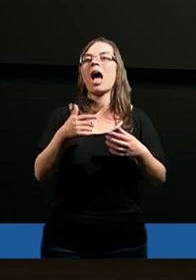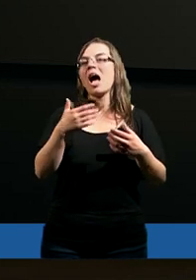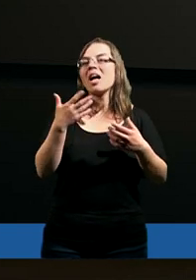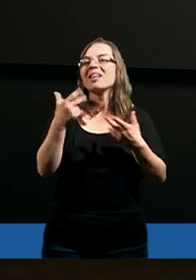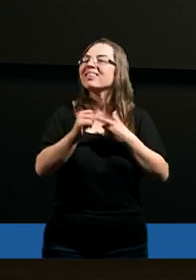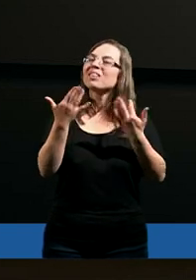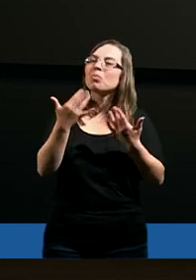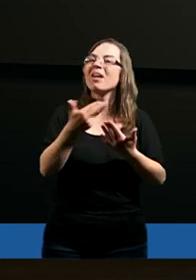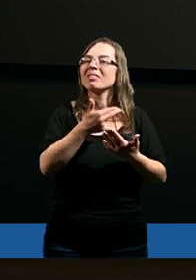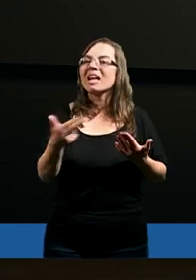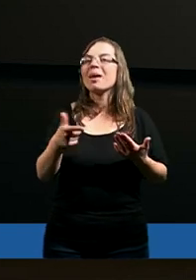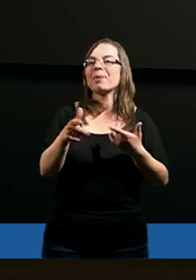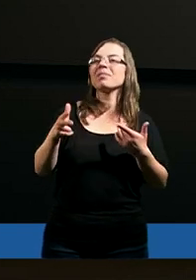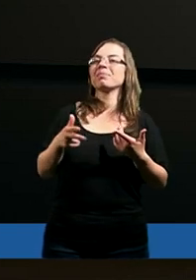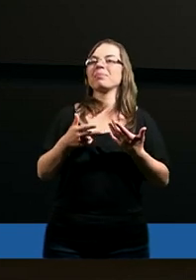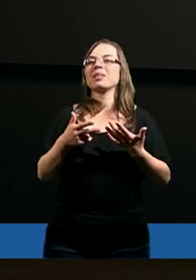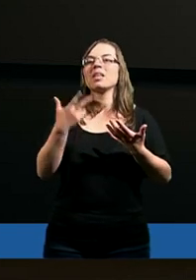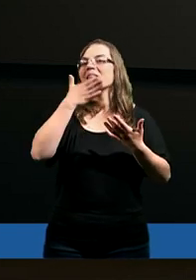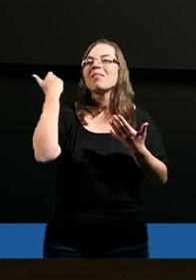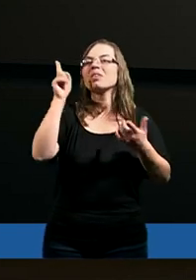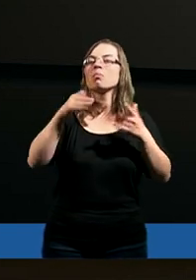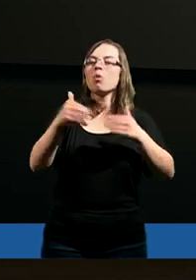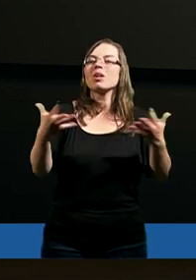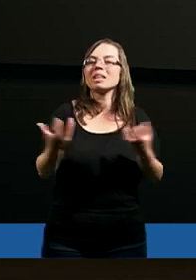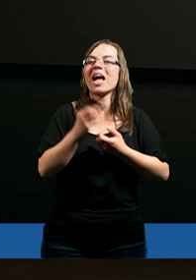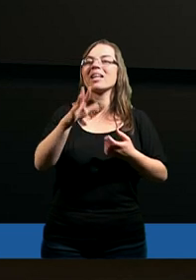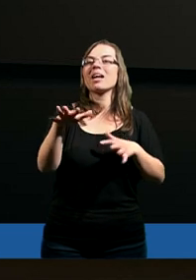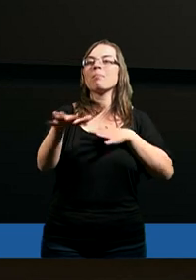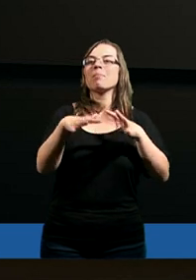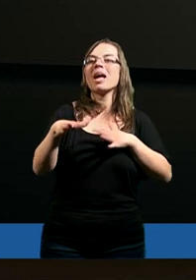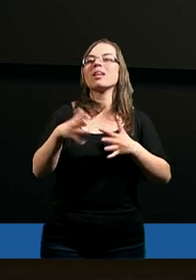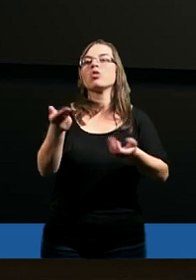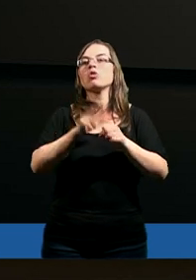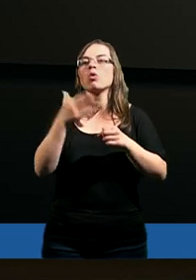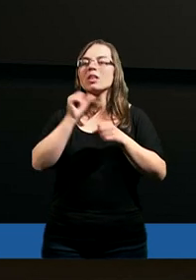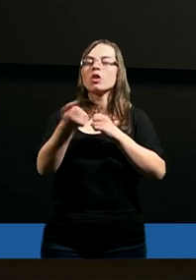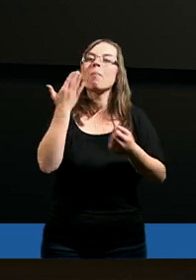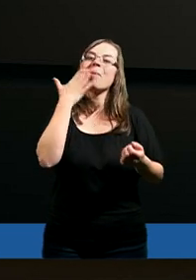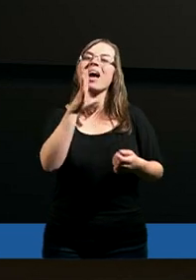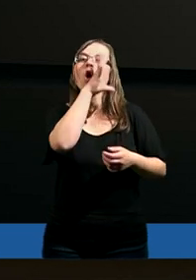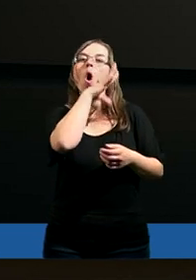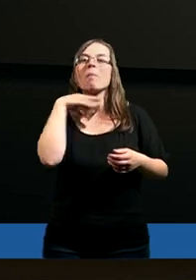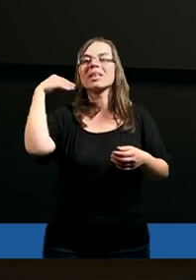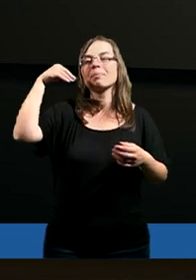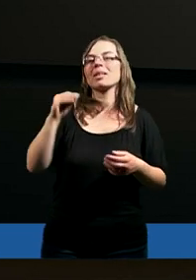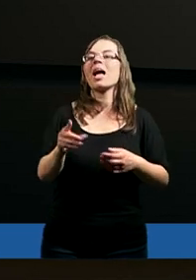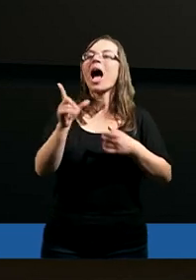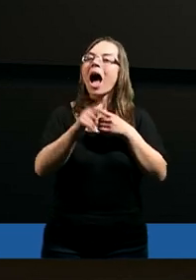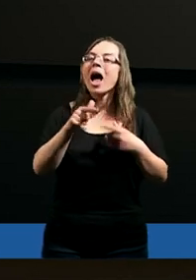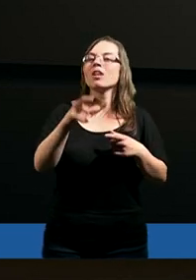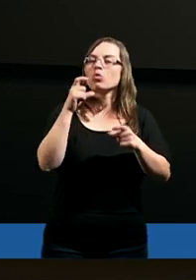Niełatwe urywki. Ja wiem, że można znaleźć takie miejsca w Piśmie Świętym, które są bardziej optymistyczne,